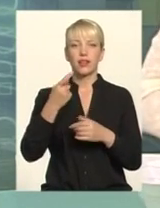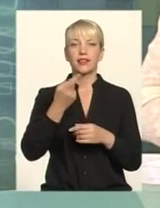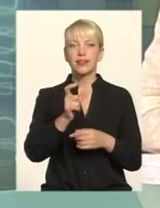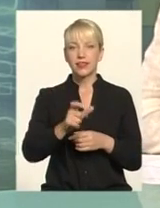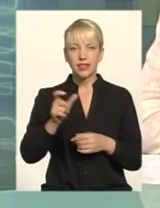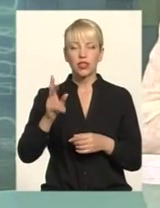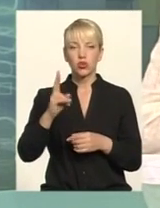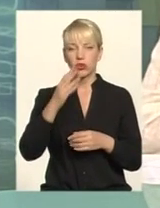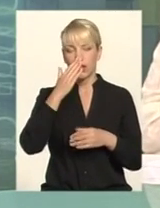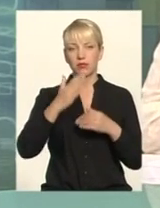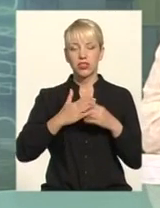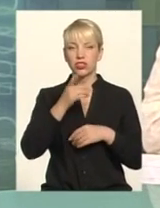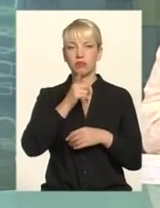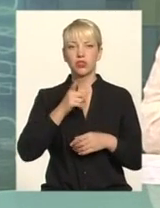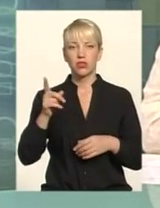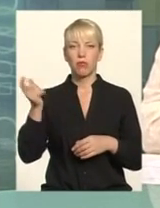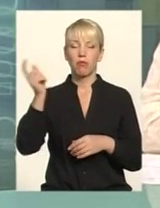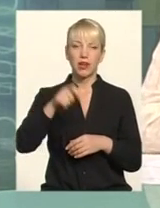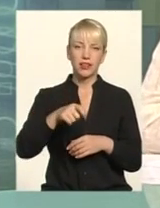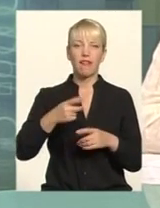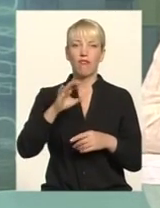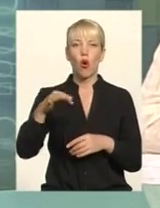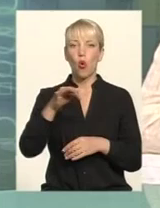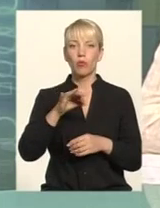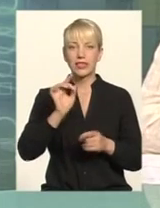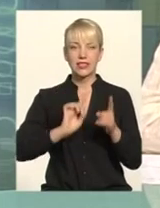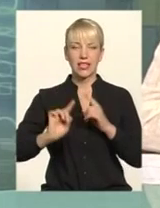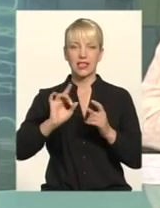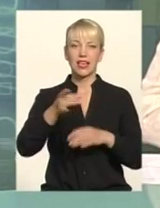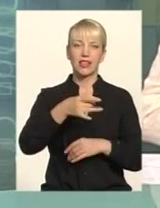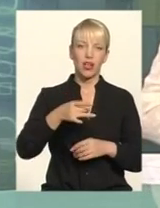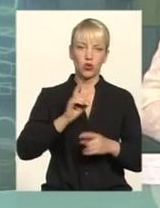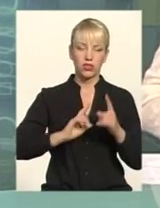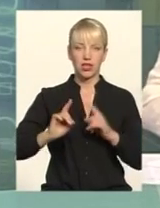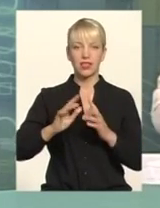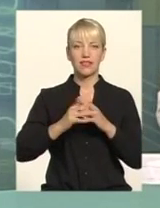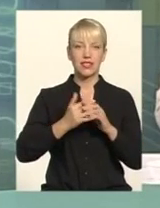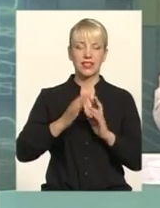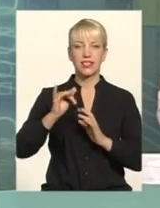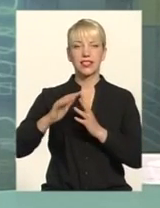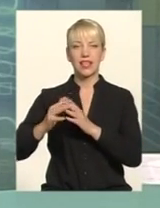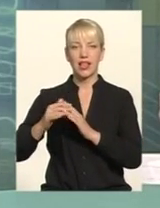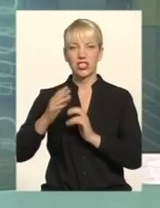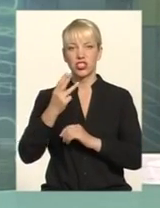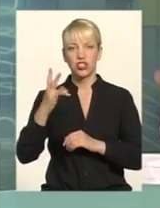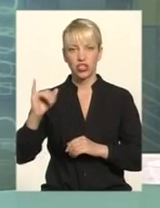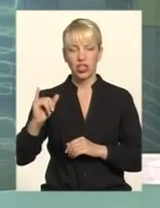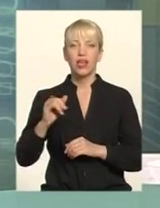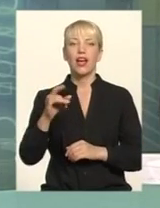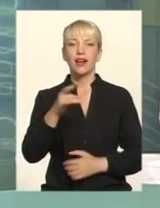у владні кабінети Прийде в обласні ради, районні ради, сільські та селищні ради Чим і